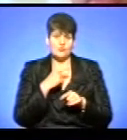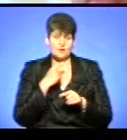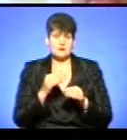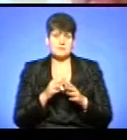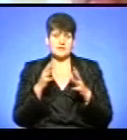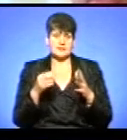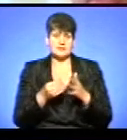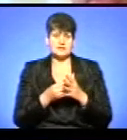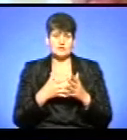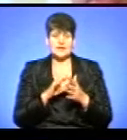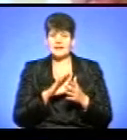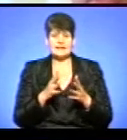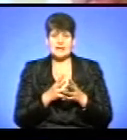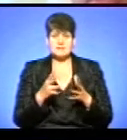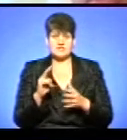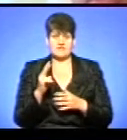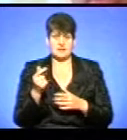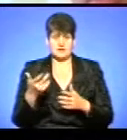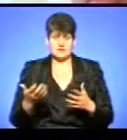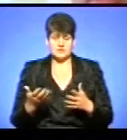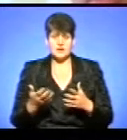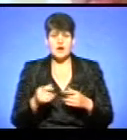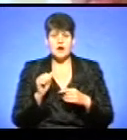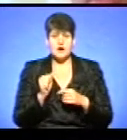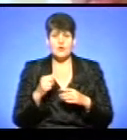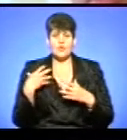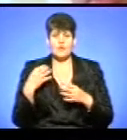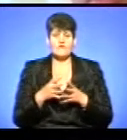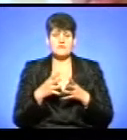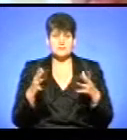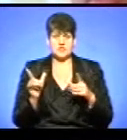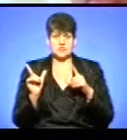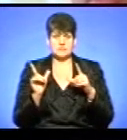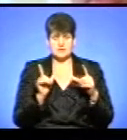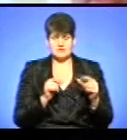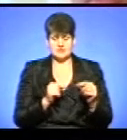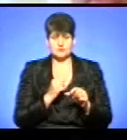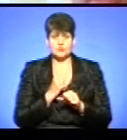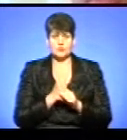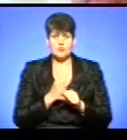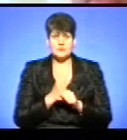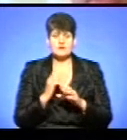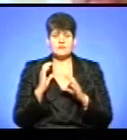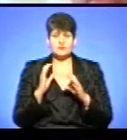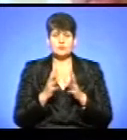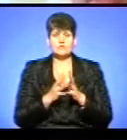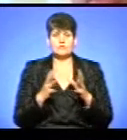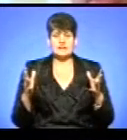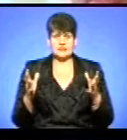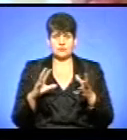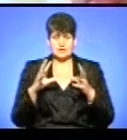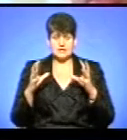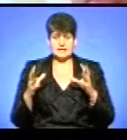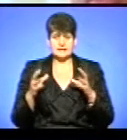ціну, але не більше, ніж на 1-2 гривні. Причому у Львові більшість перевезень на даний час здійснюється на автобусах великої міскості,